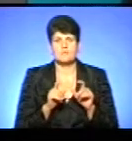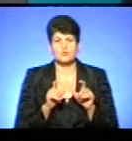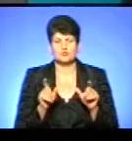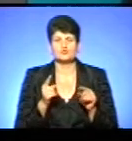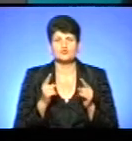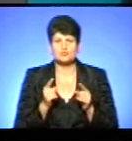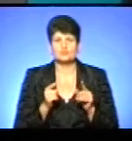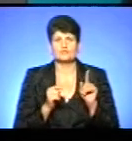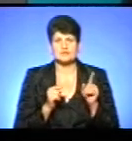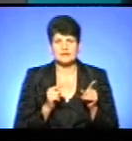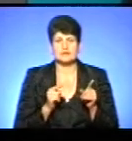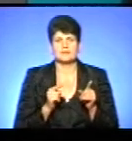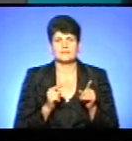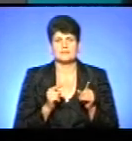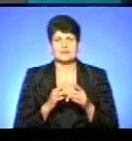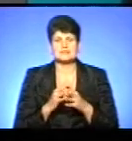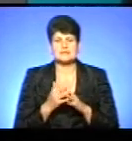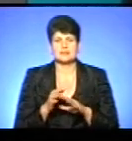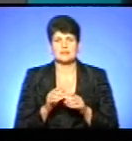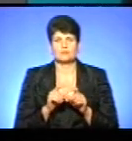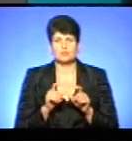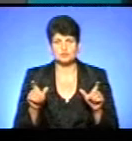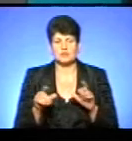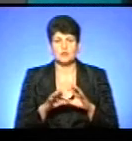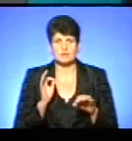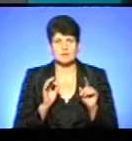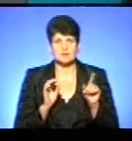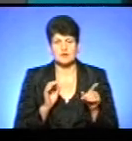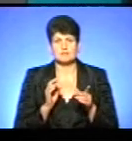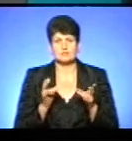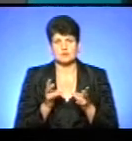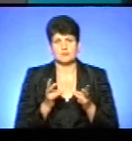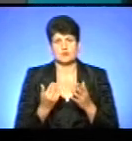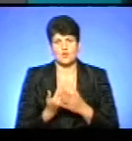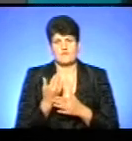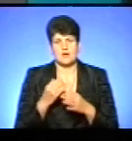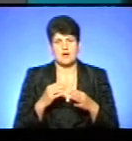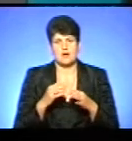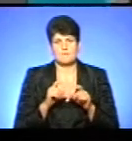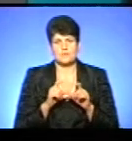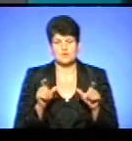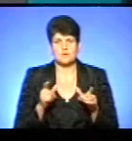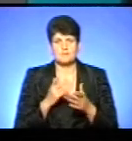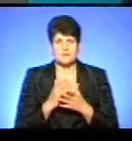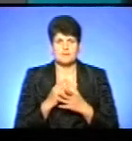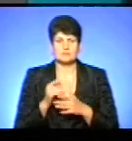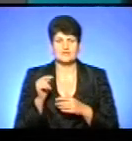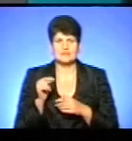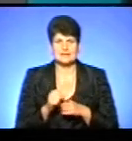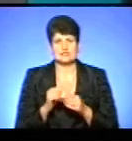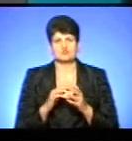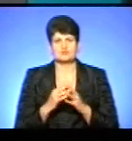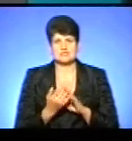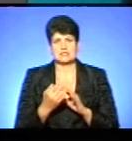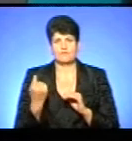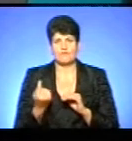в тих населених пунктах, які зобрані для цього, чому там буде будівництво нових амбулаторій? Маємо все-таки більше тисячі сіл в області,